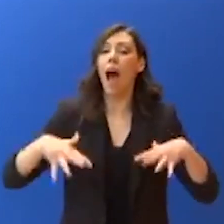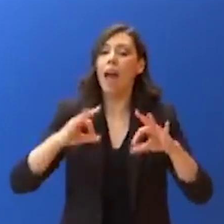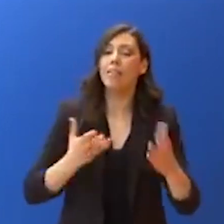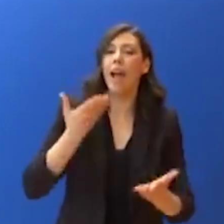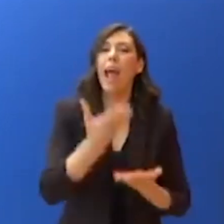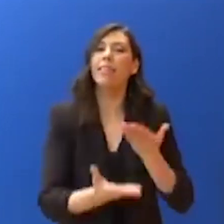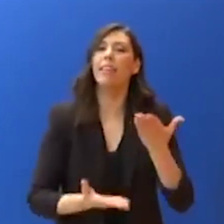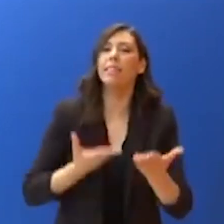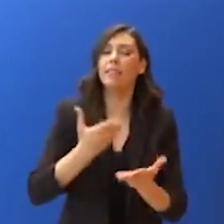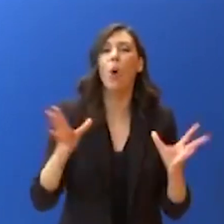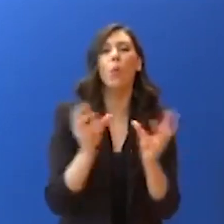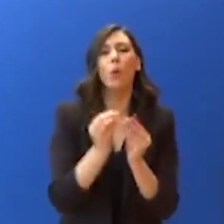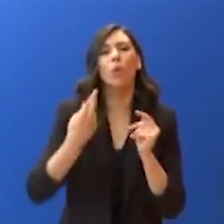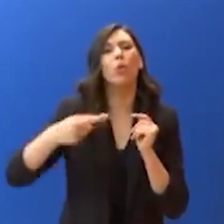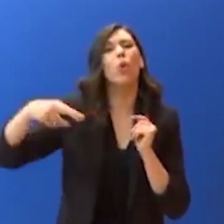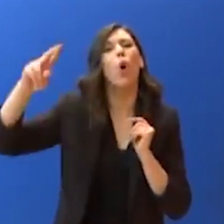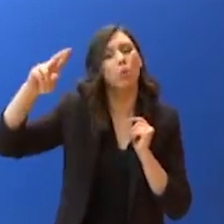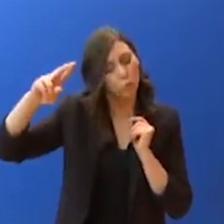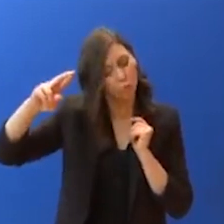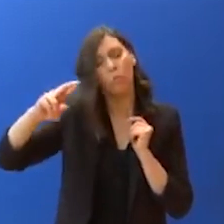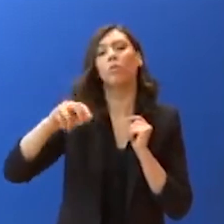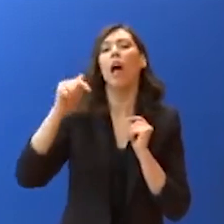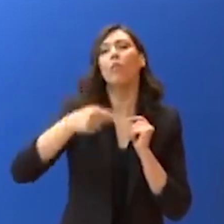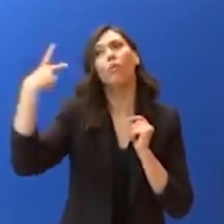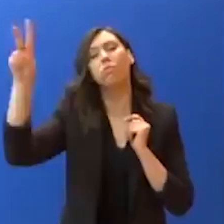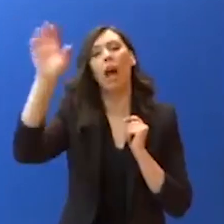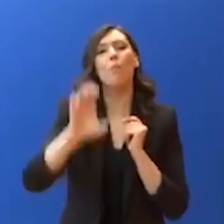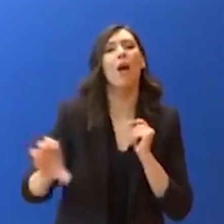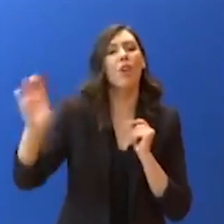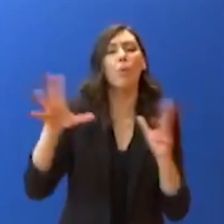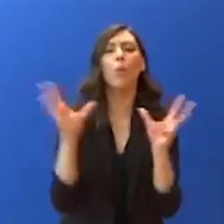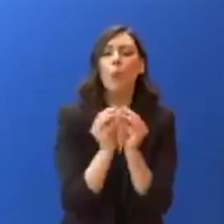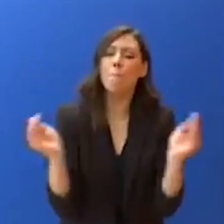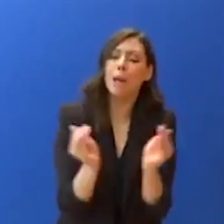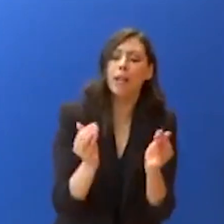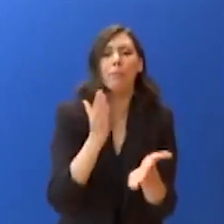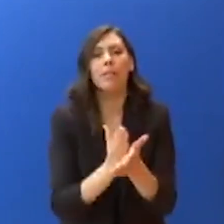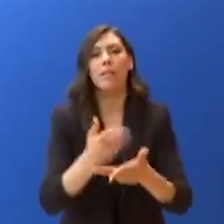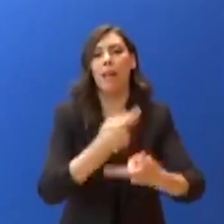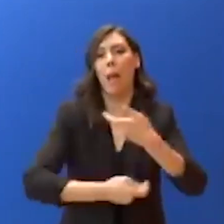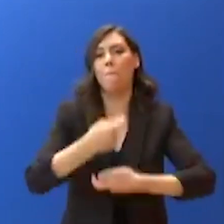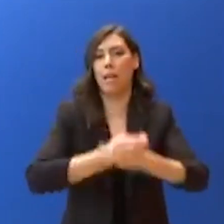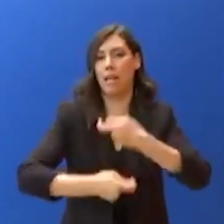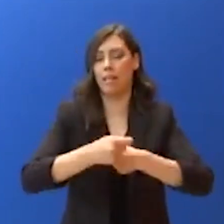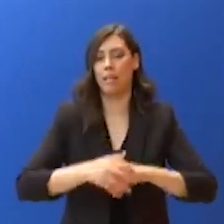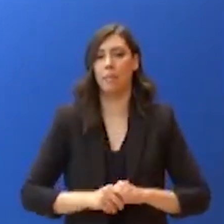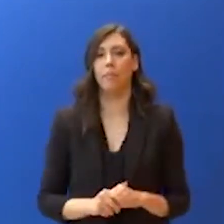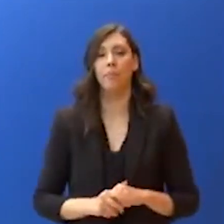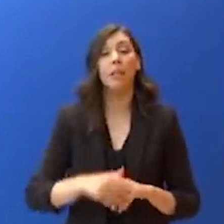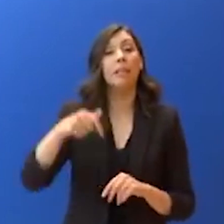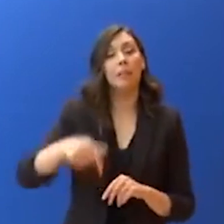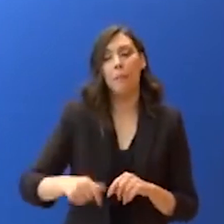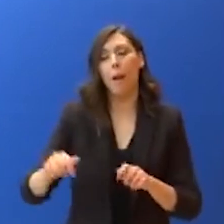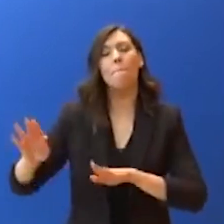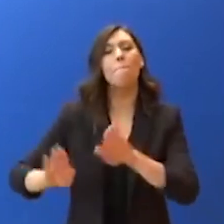από πόρους του ΕΣΠΑ των επιχειρηματικών δανείων των μικρομεσαίων επιχειρήσεων. Σήμερα θα καταβληθούν από το Μετοχικό Ταμείο